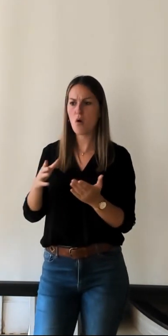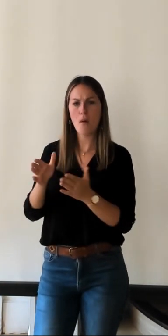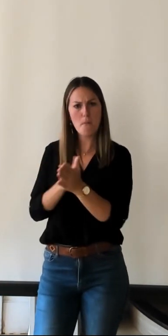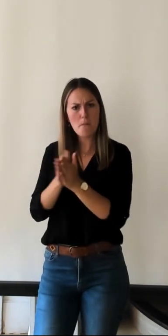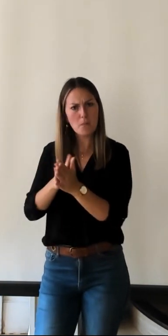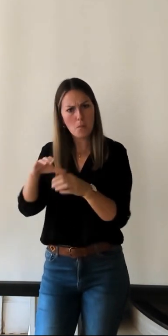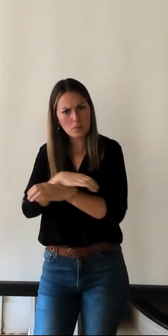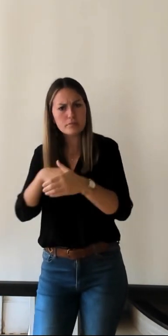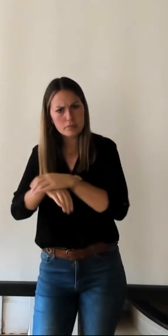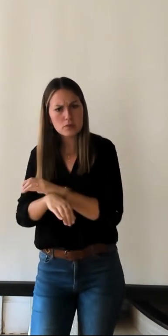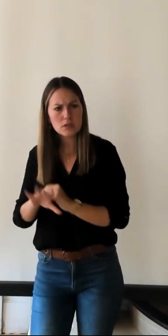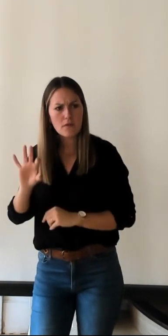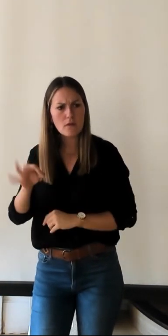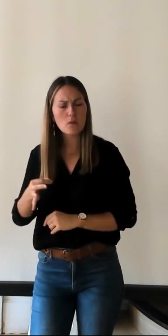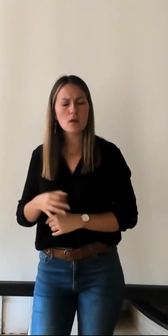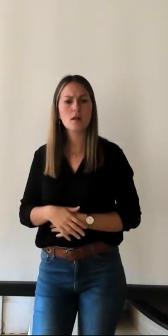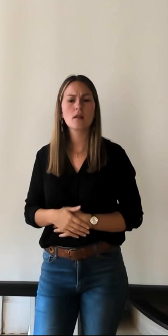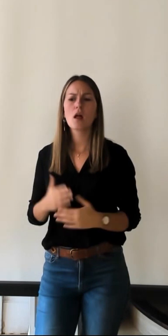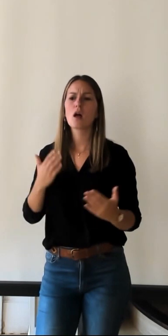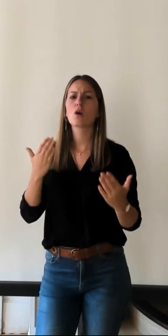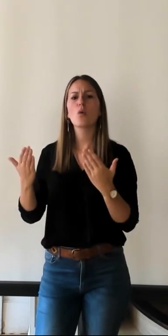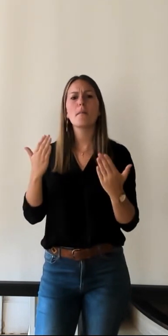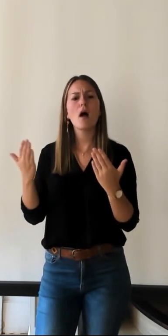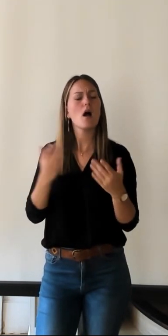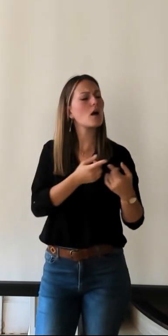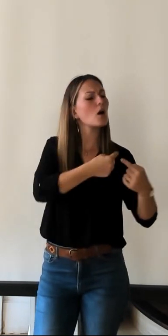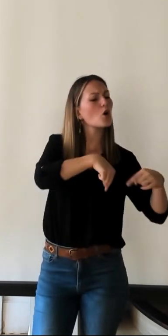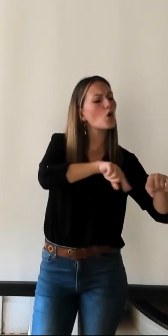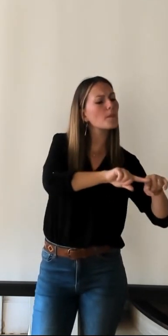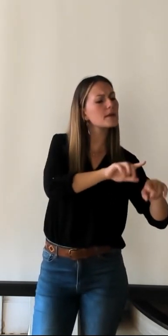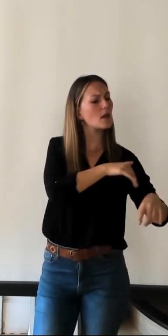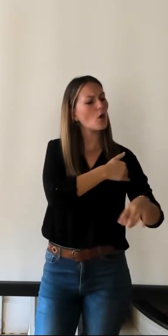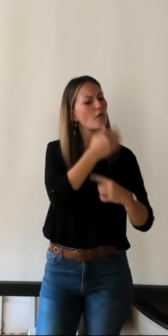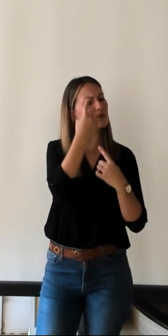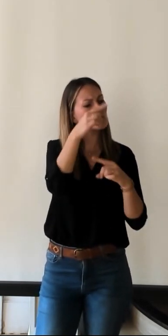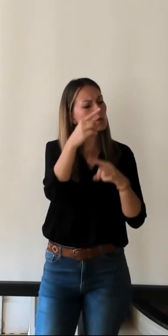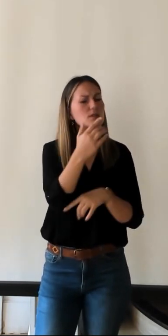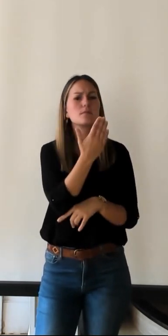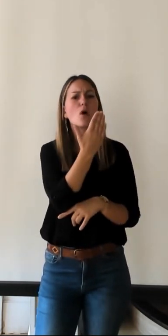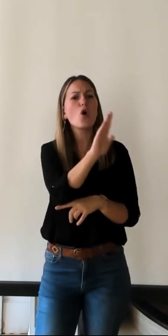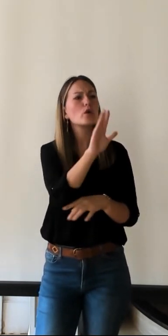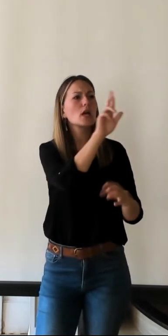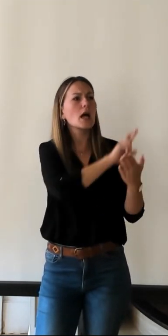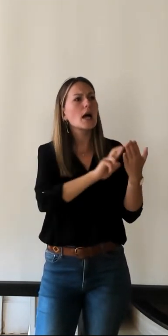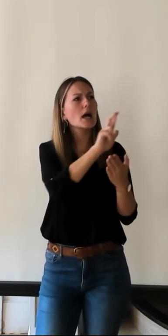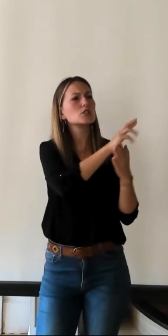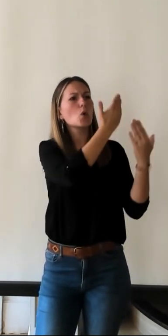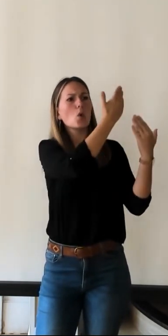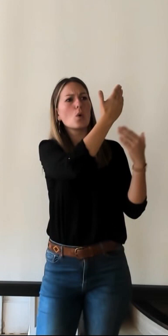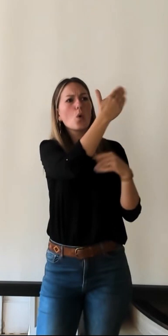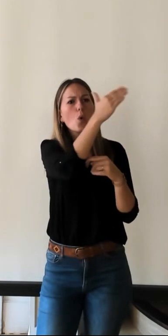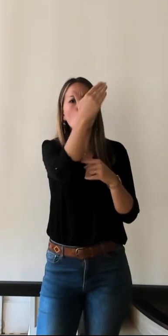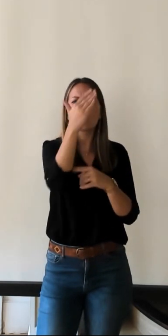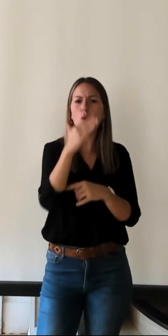'entreprise par rapport aux autres comités au fisiotourisme des autres régions par exemple celle de